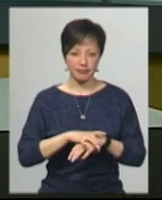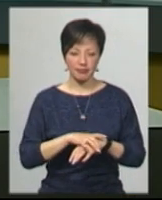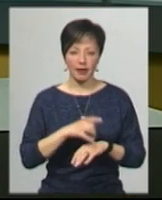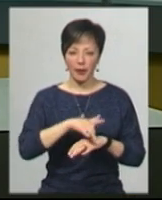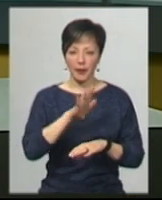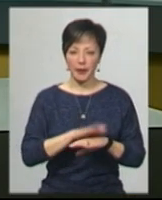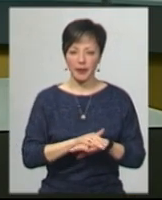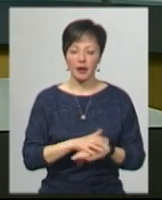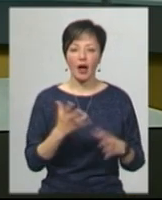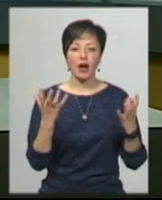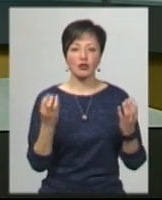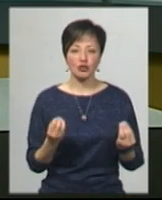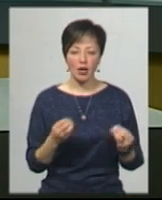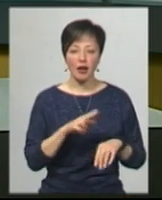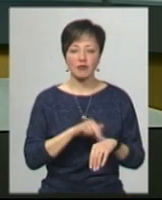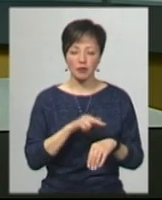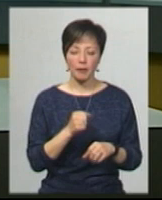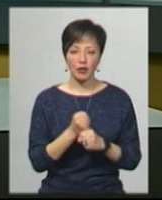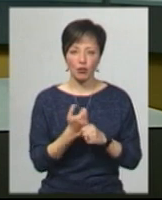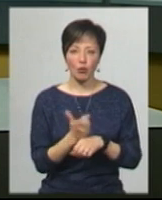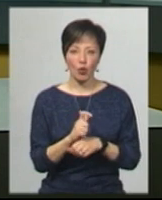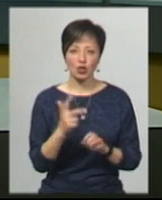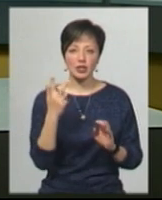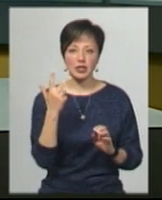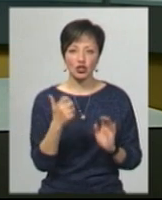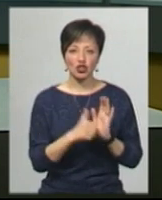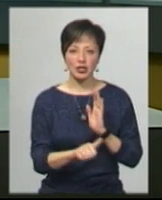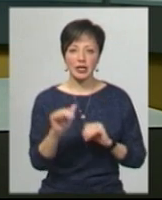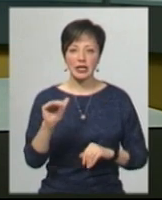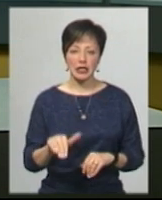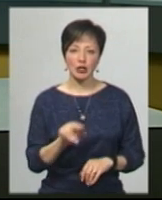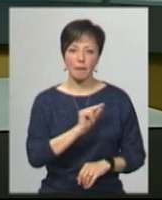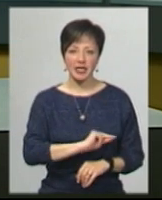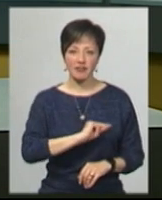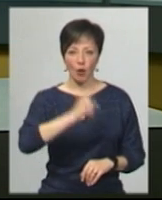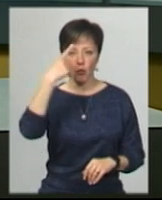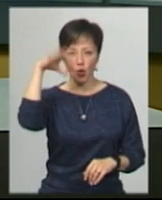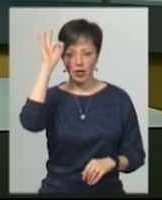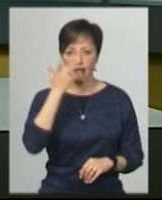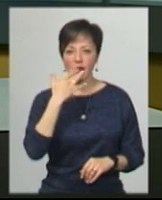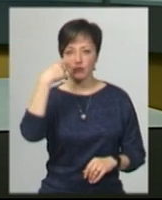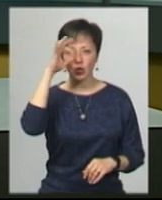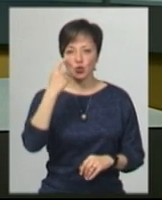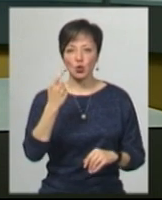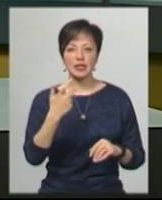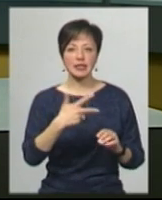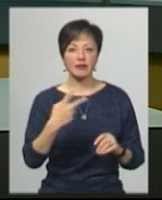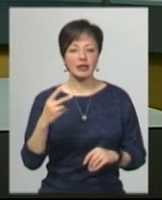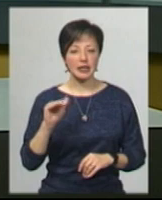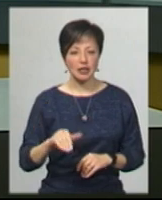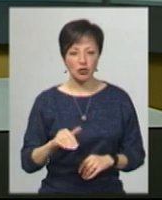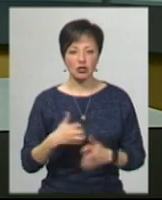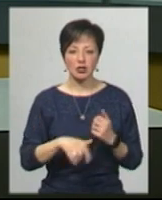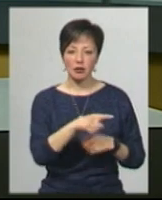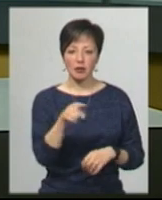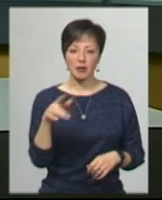А ще, каже Аваков, МВС працює понад 360 тисяч правоохоронців, у Нацполіції – 132 тисячі, і серед